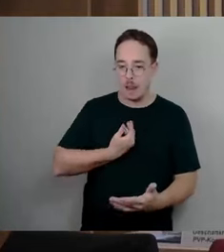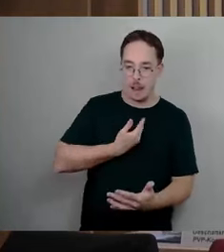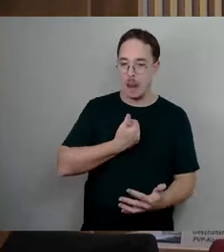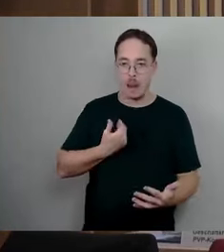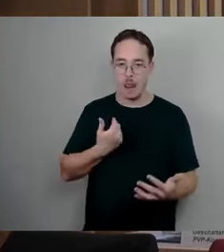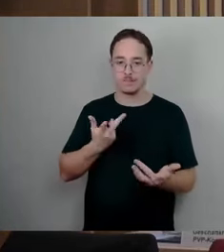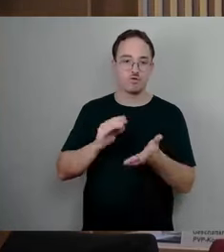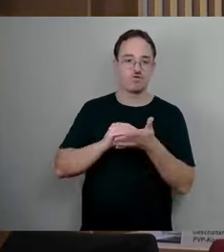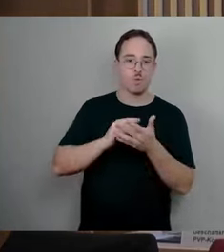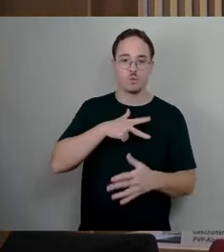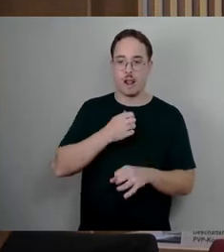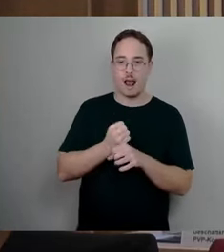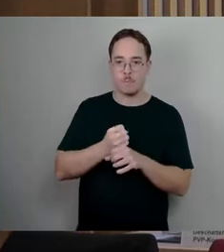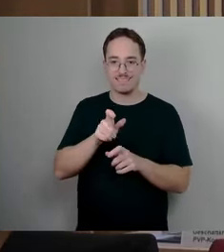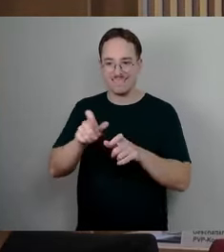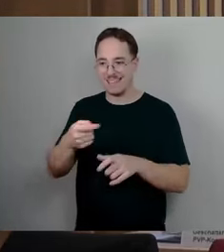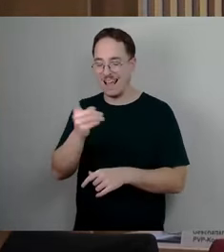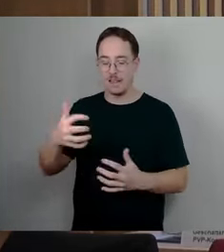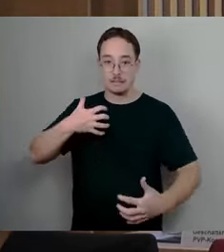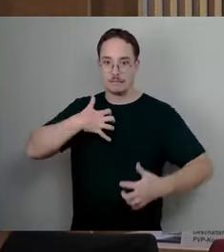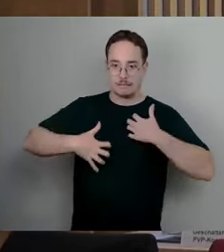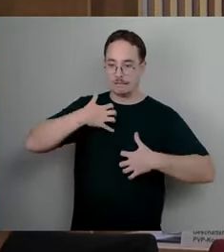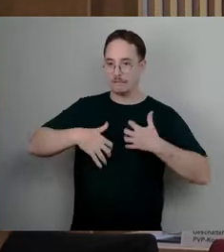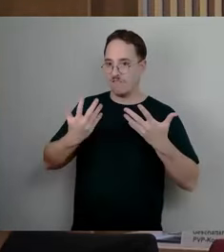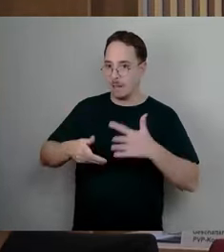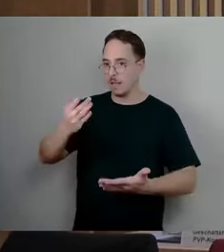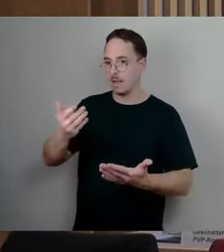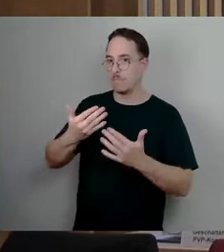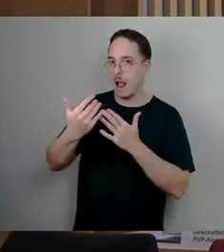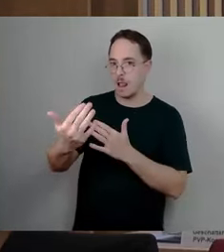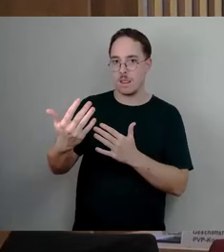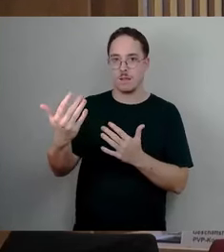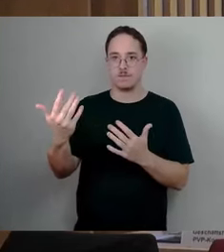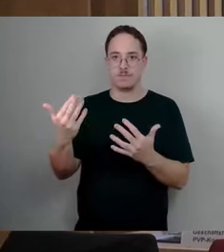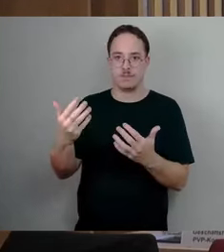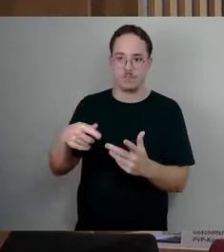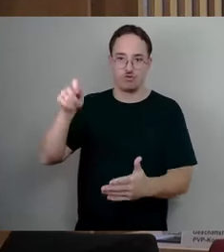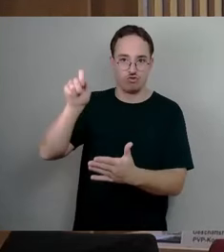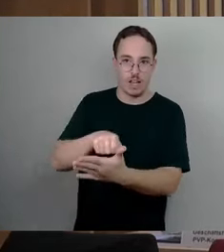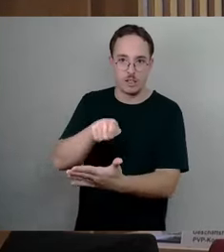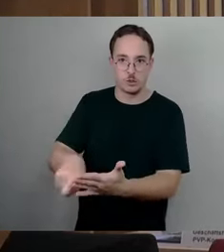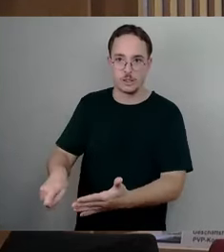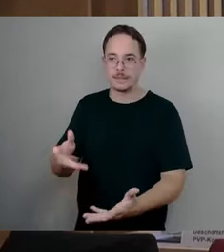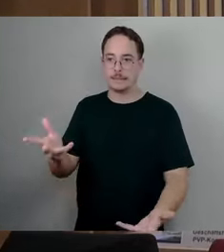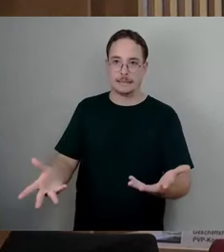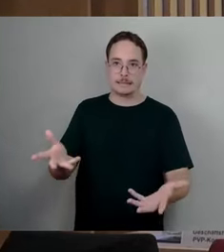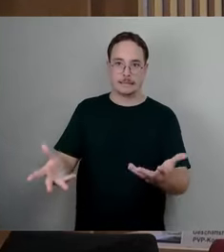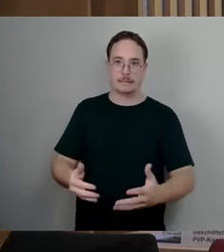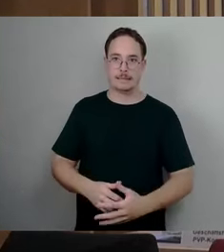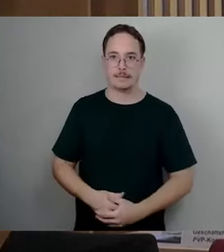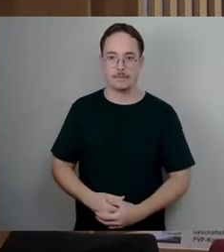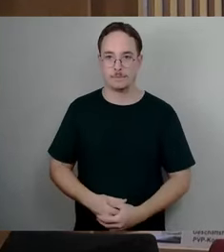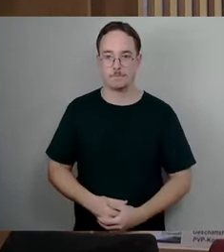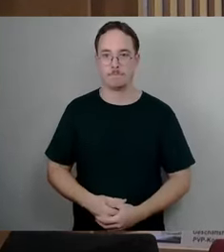natürlich jetzt sehr aufgeregt und in dem Zusammenhang möchte ich also folgende Fragen stellen, welche